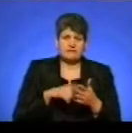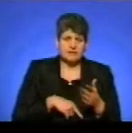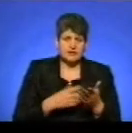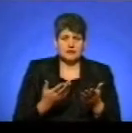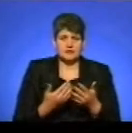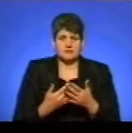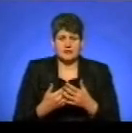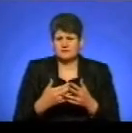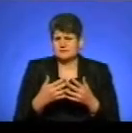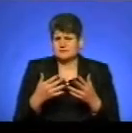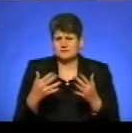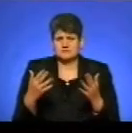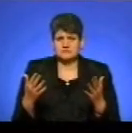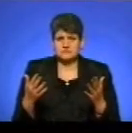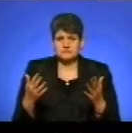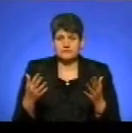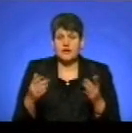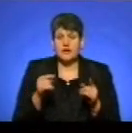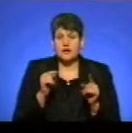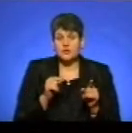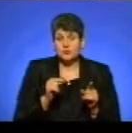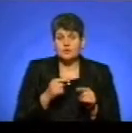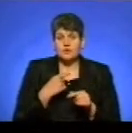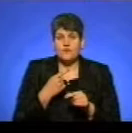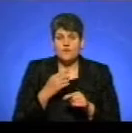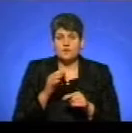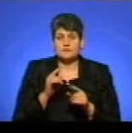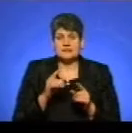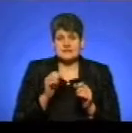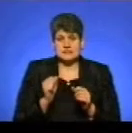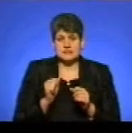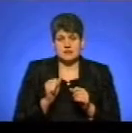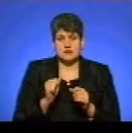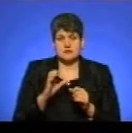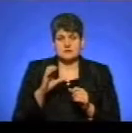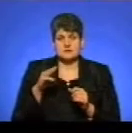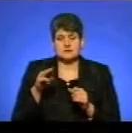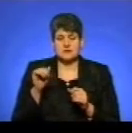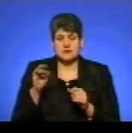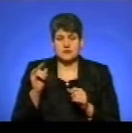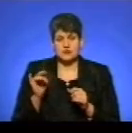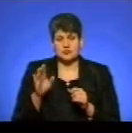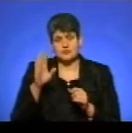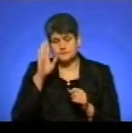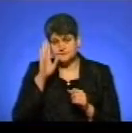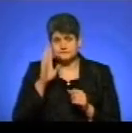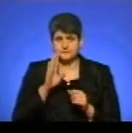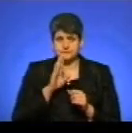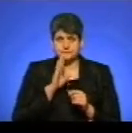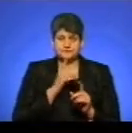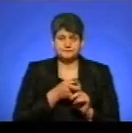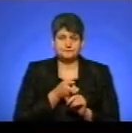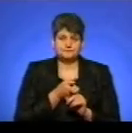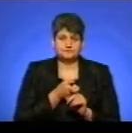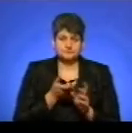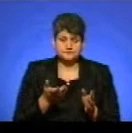віросповідання. А тут ми говоримо за стать чи за гендерну роль соціальну, яку виконує